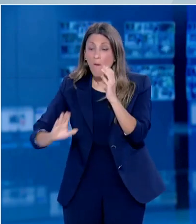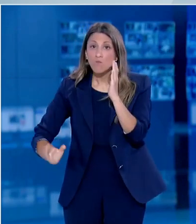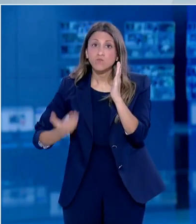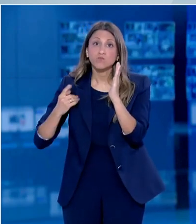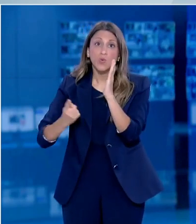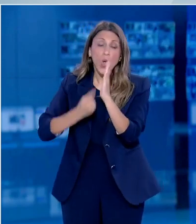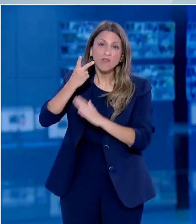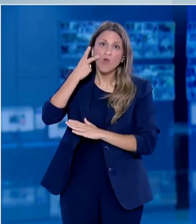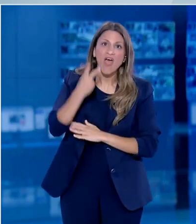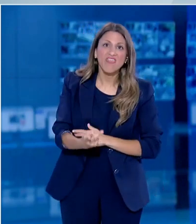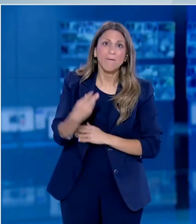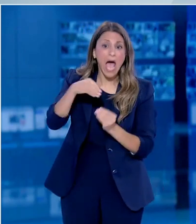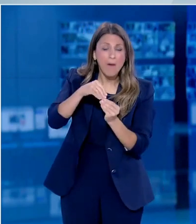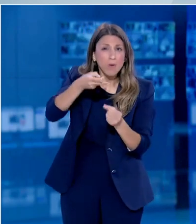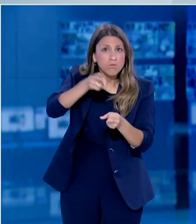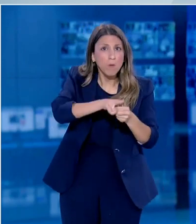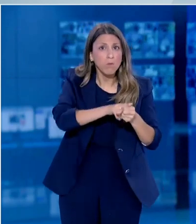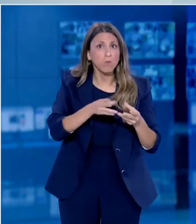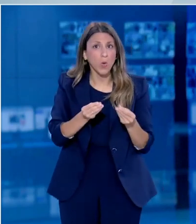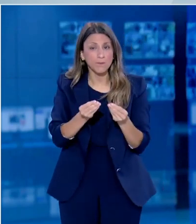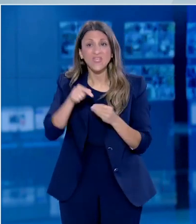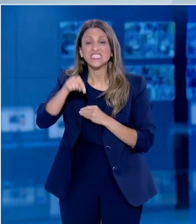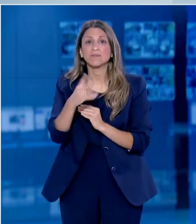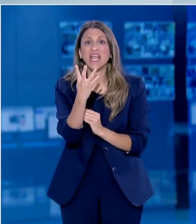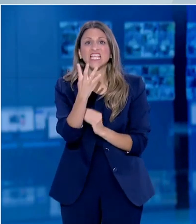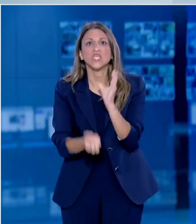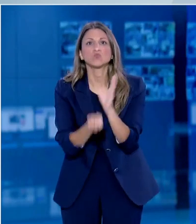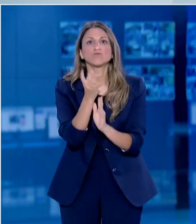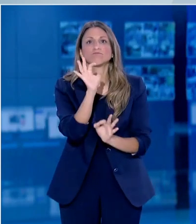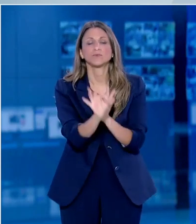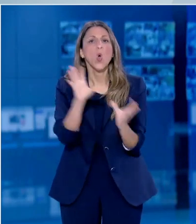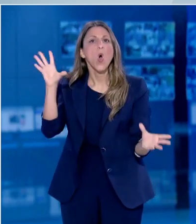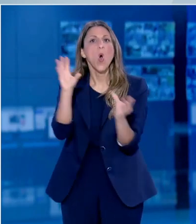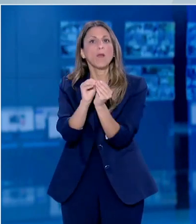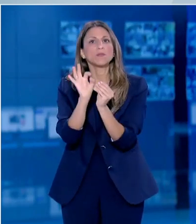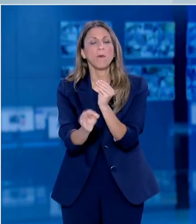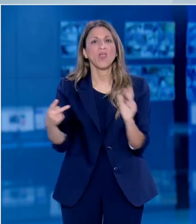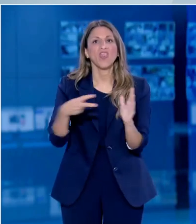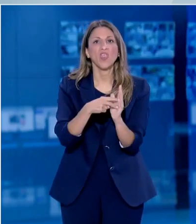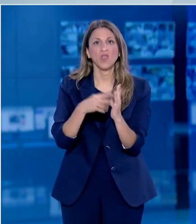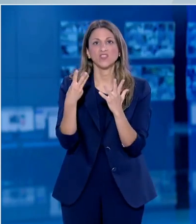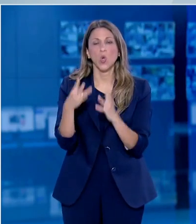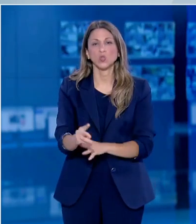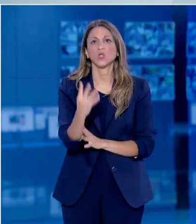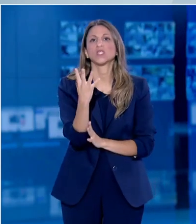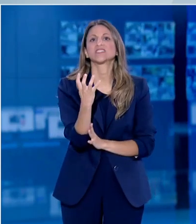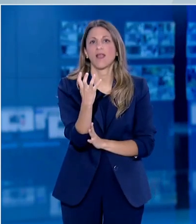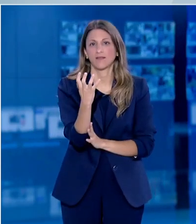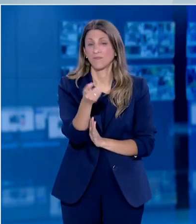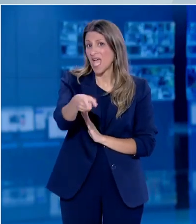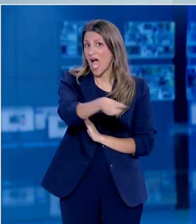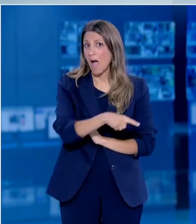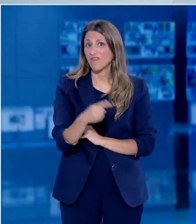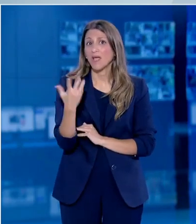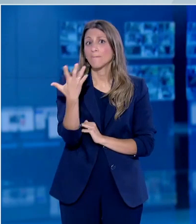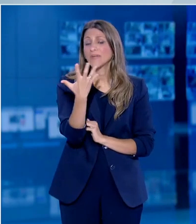Σήμερα ανακοινώνουμε τέσσερα νέα κρούσματα του νέου ιού στη χώρα. Ο συνολικός αριθμός των κρούσμάτων είναι 2840, εκ των οποίων